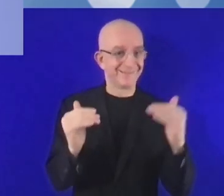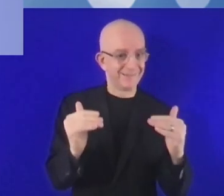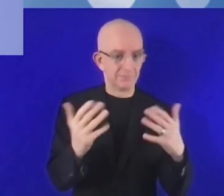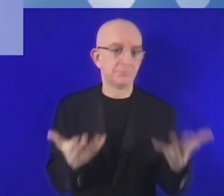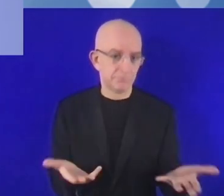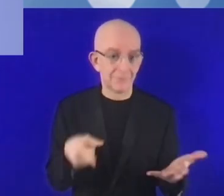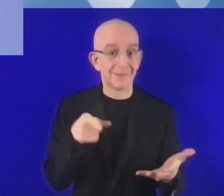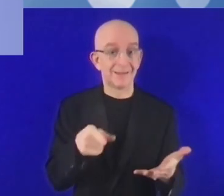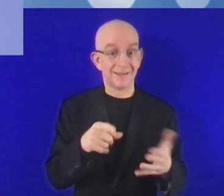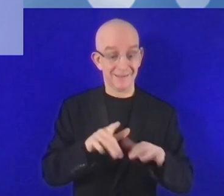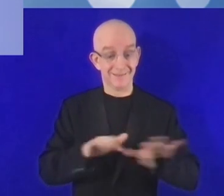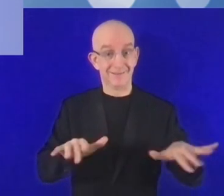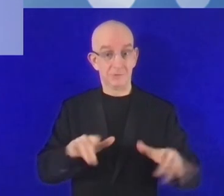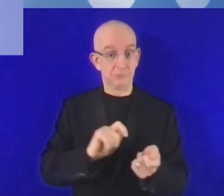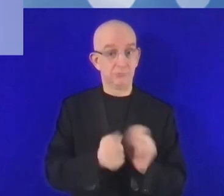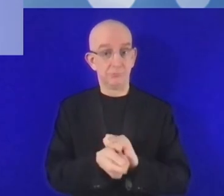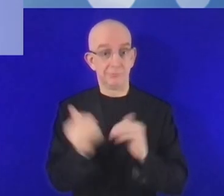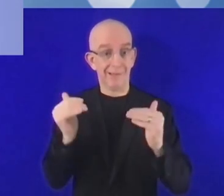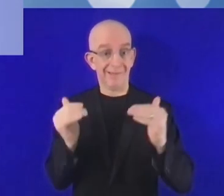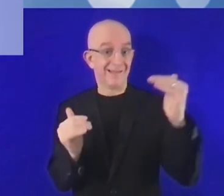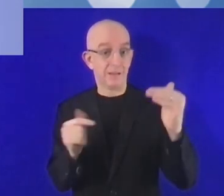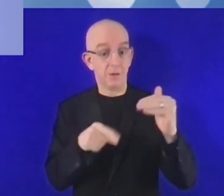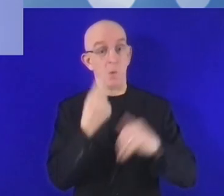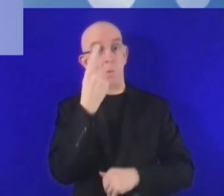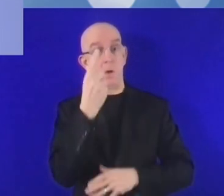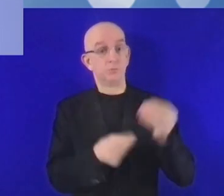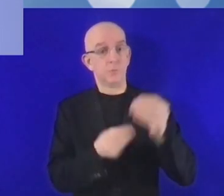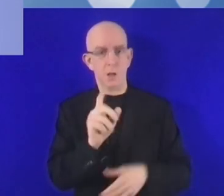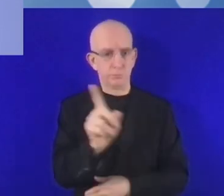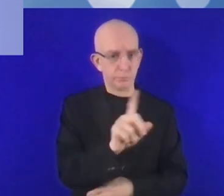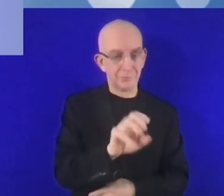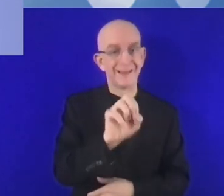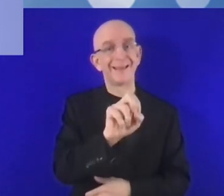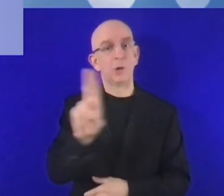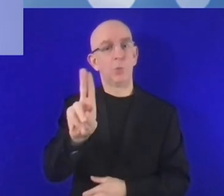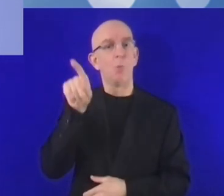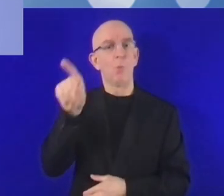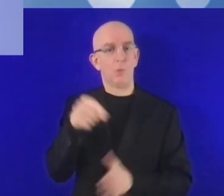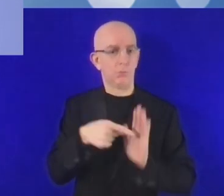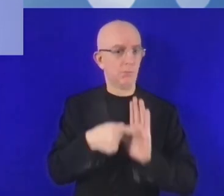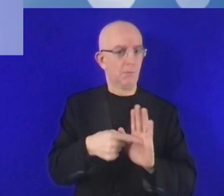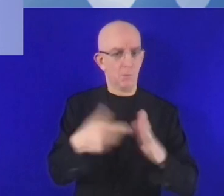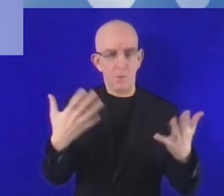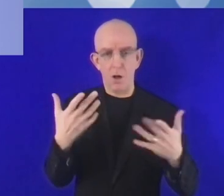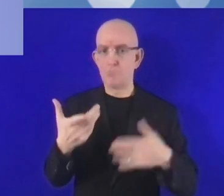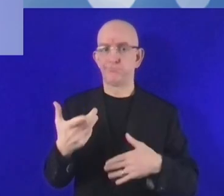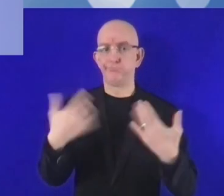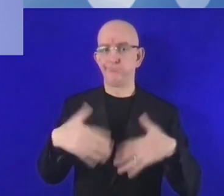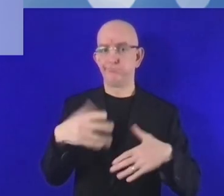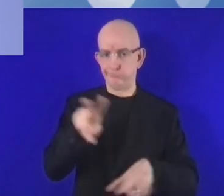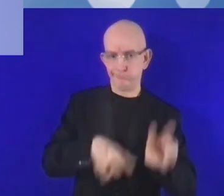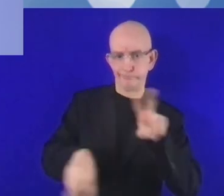هي من مخاطرنا الوحيدة لأن الاتحاد الأوروبي يشير إلى